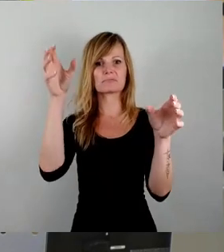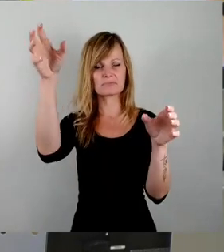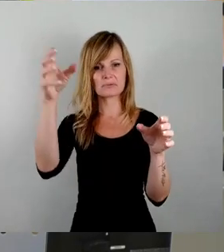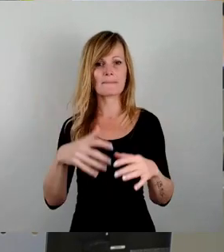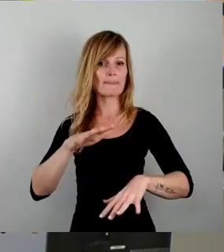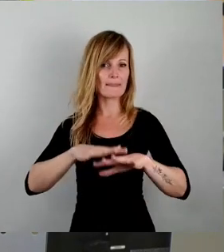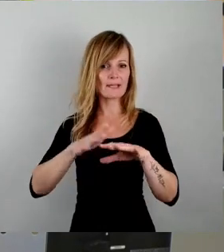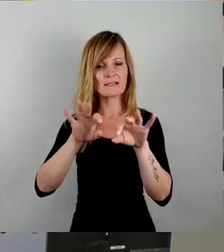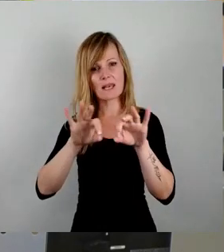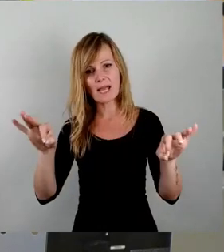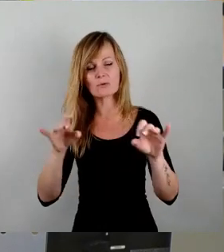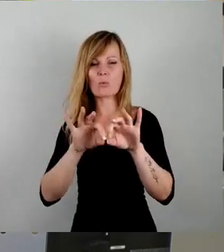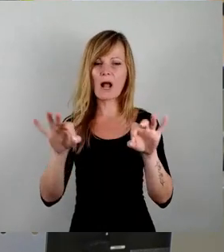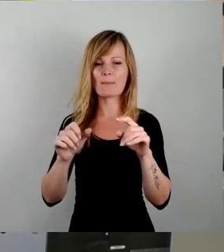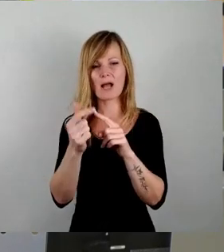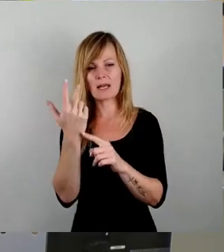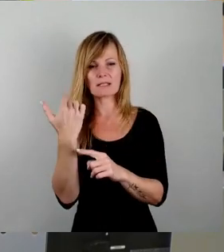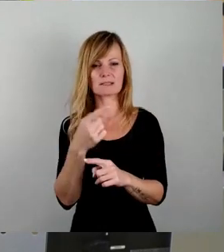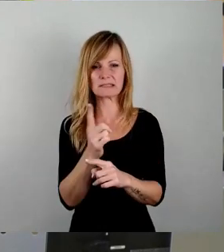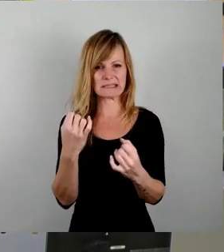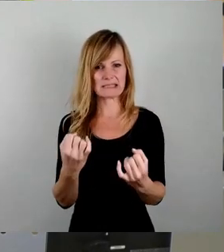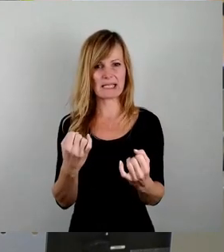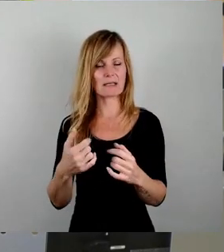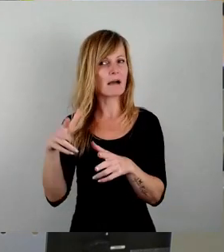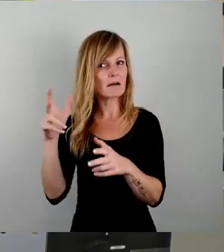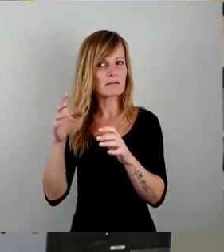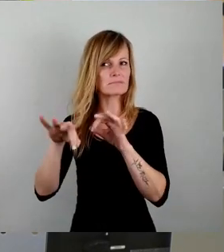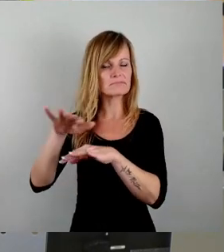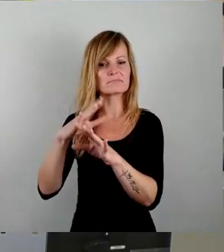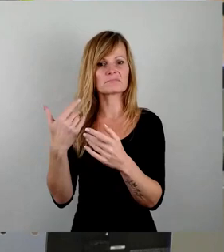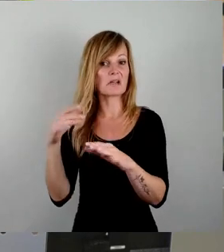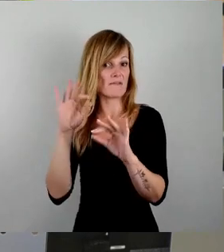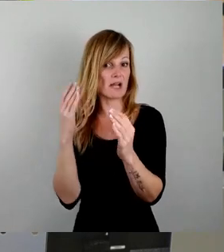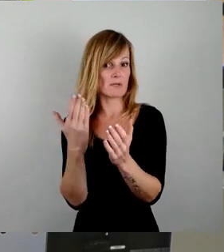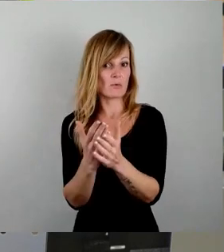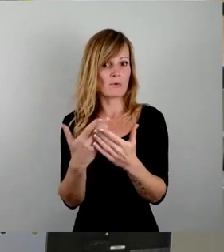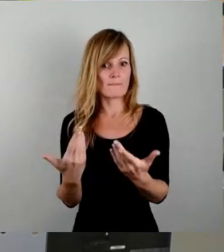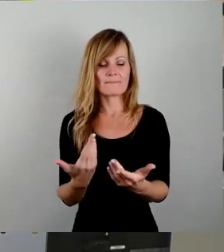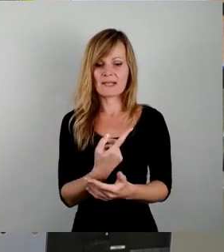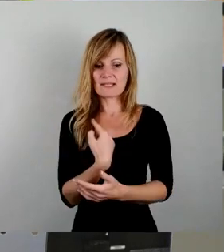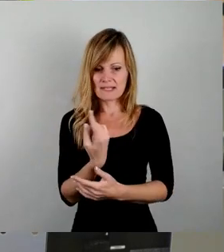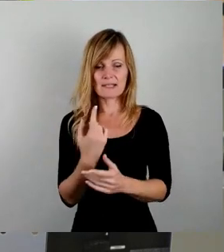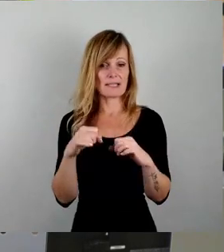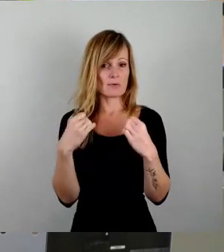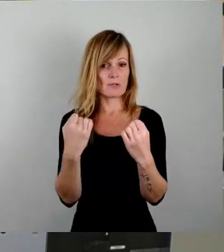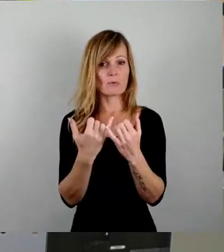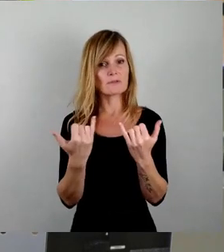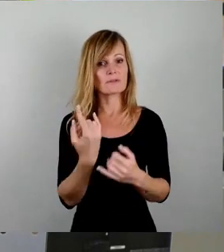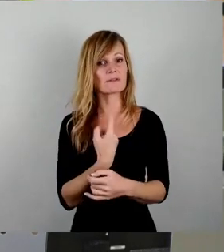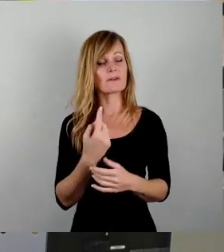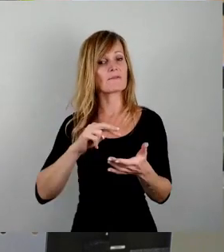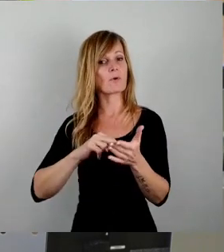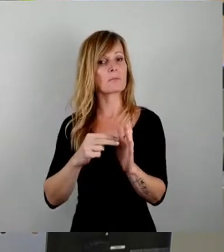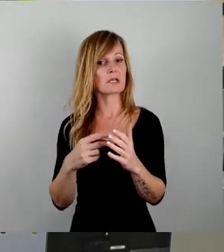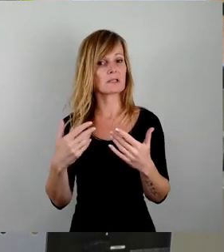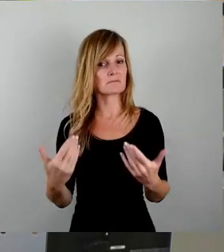Kabel und so weiter sind nicht immer sicher, wie wir erfahren haben. Also, wie wären wir auf so eine Situation vorbereitet? Denkbar wäre auch